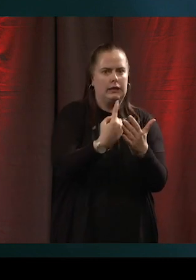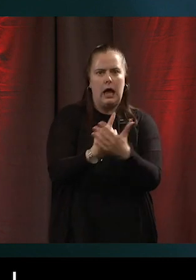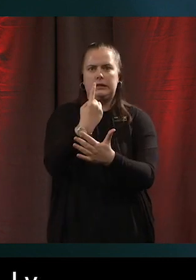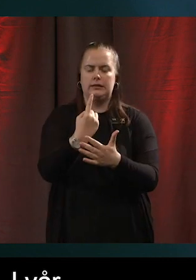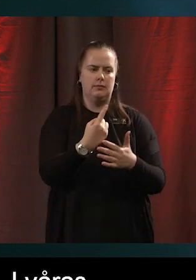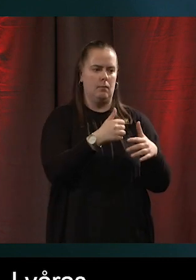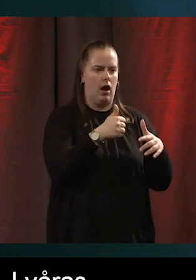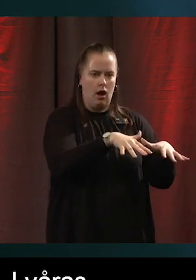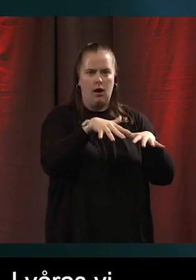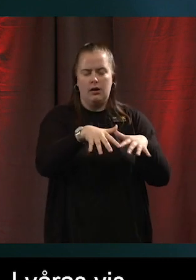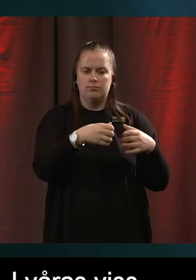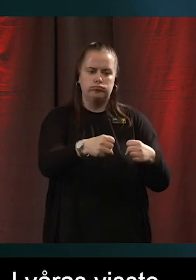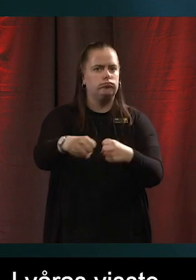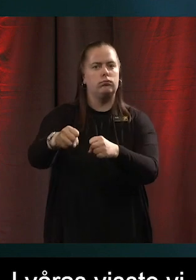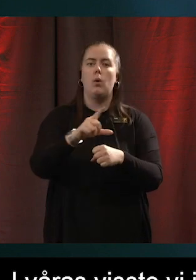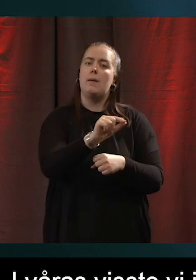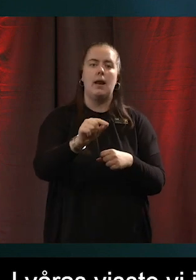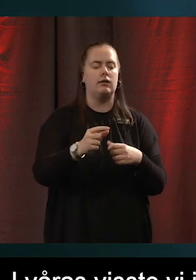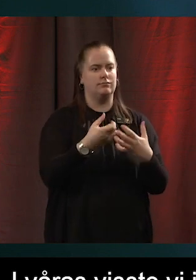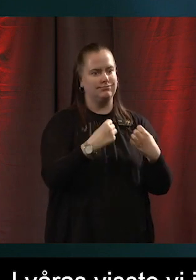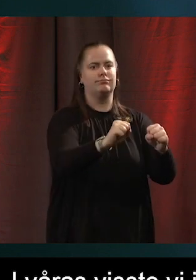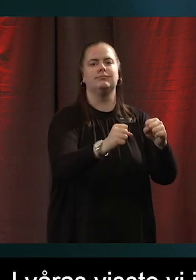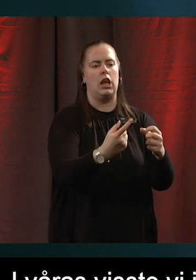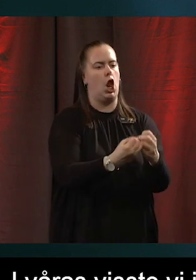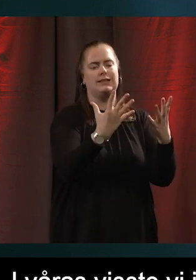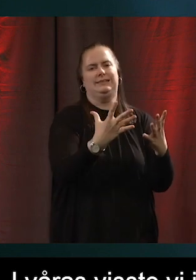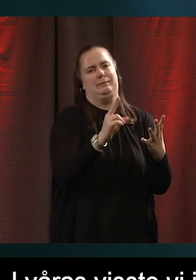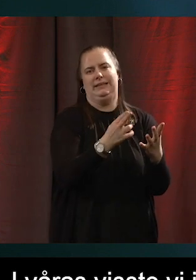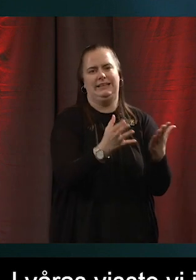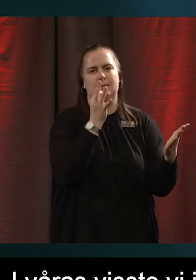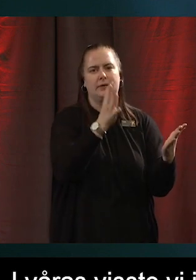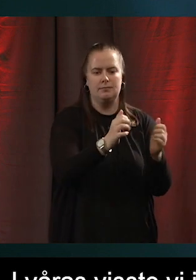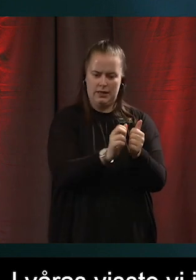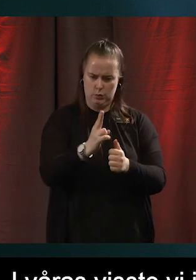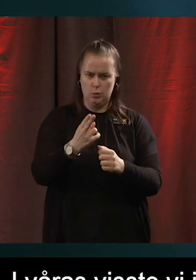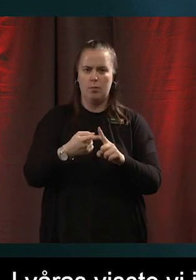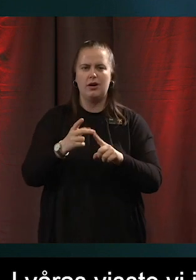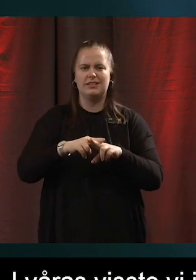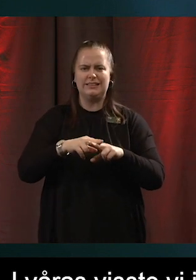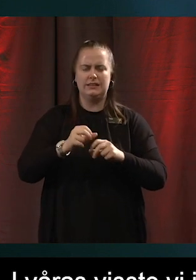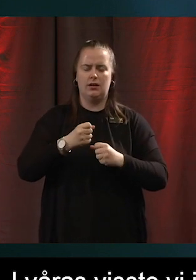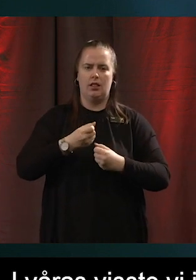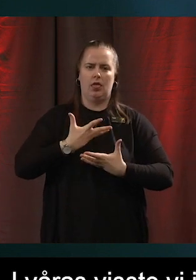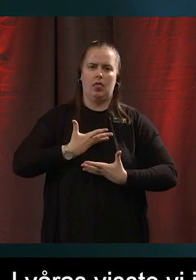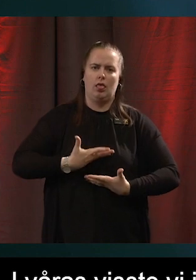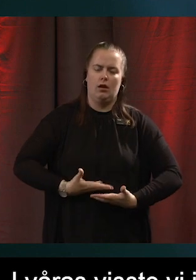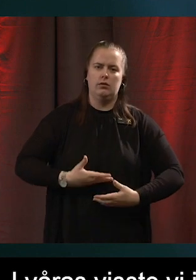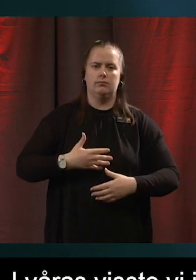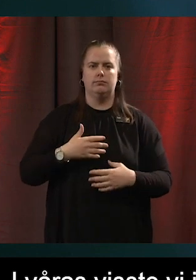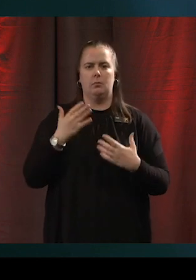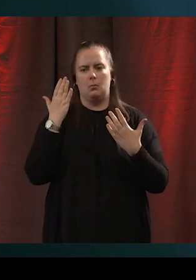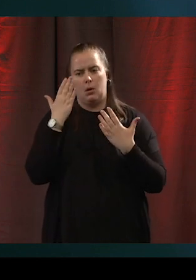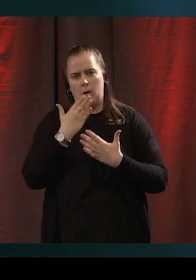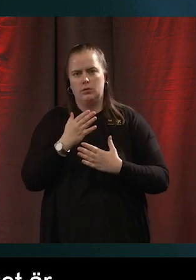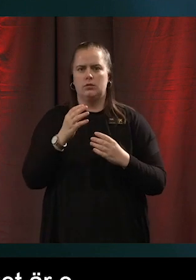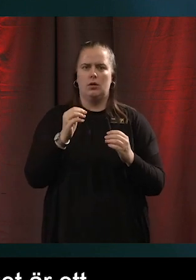gjorde lösningar som kanske inte var optimala. Och nu känns det ju lite mörkt och hopplöst och jag tänker att det finns ett hopp i att kunna säga okej, jag